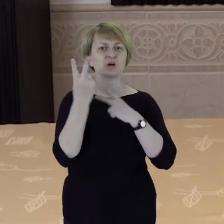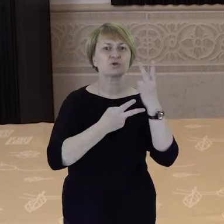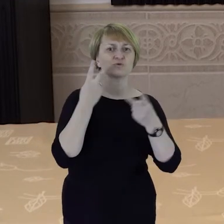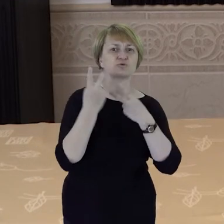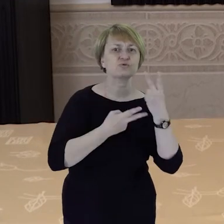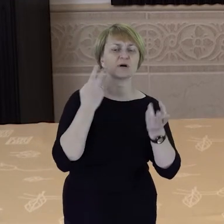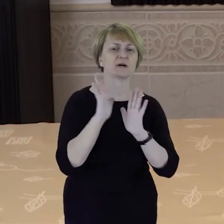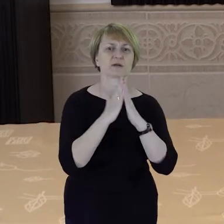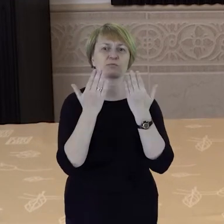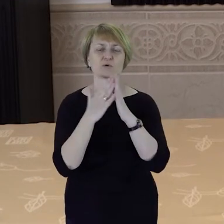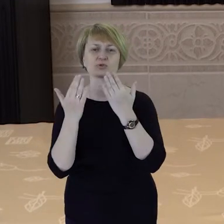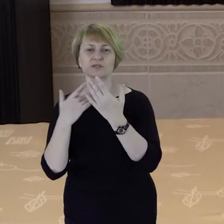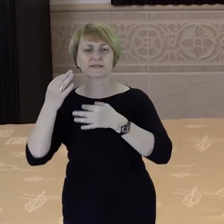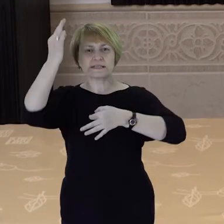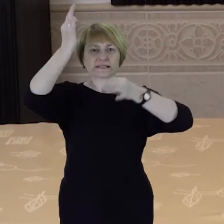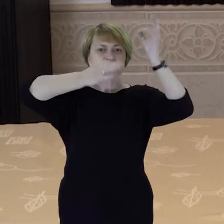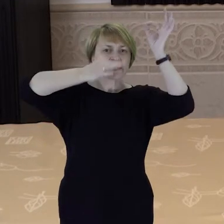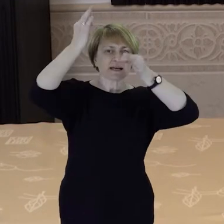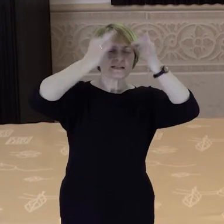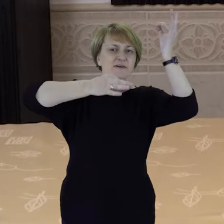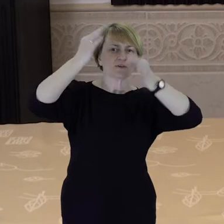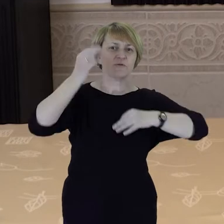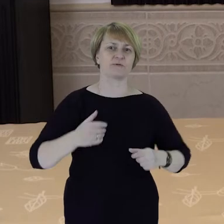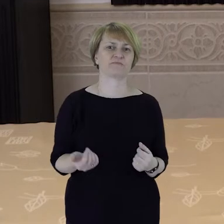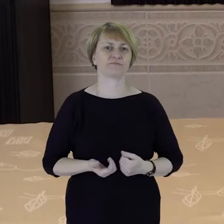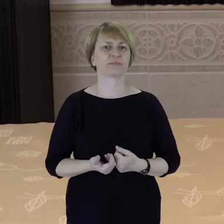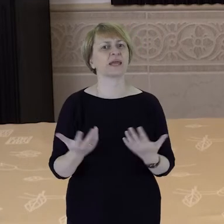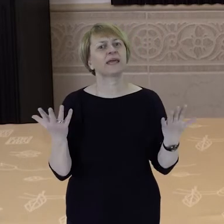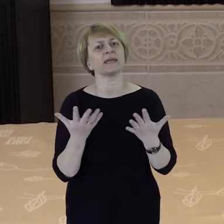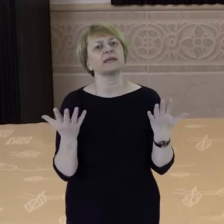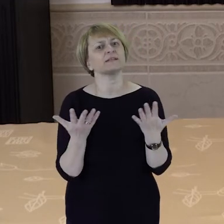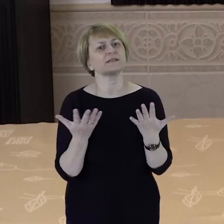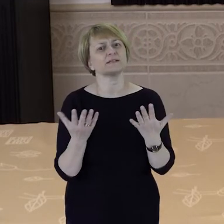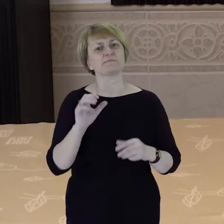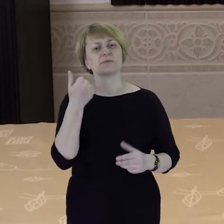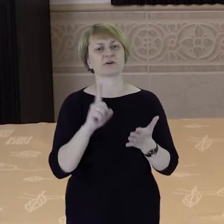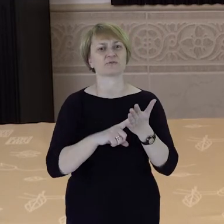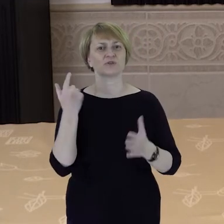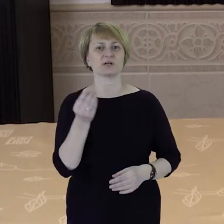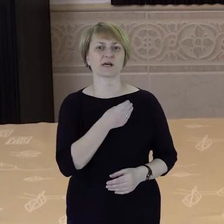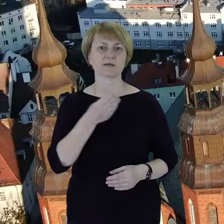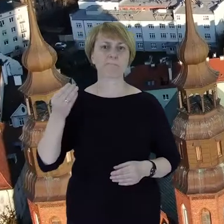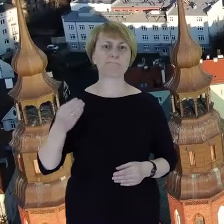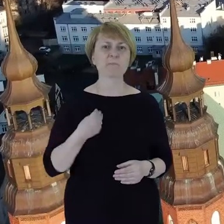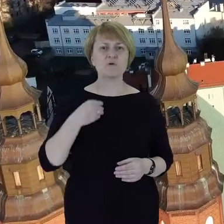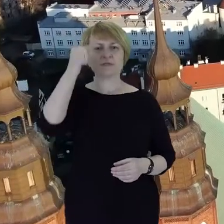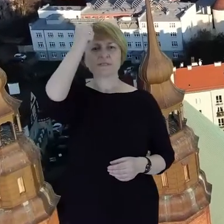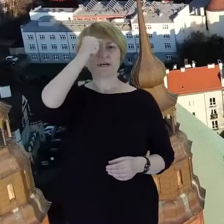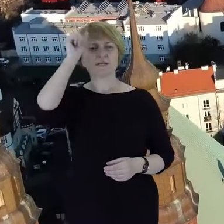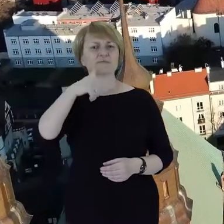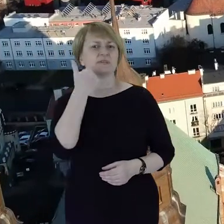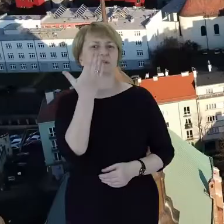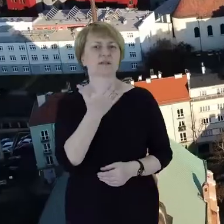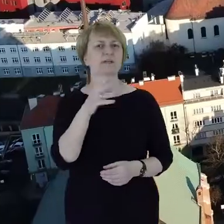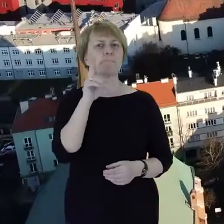zastanawiałem się, tu jest po raz pierwszy Polska nazywana matką. Gdzie jeszcze